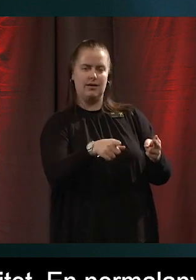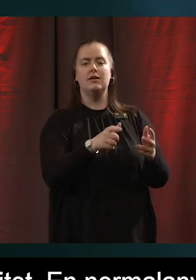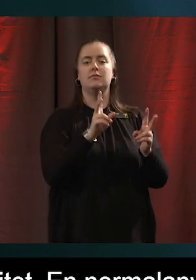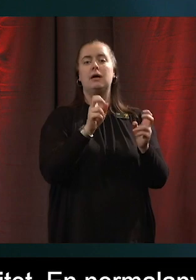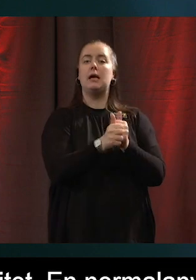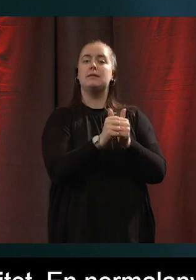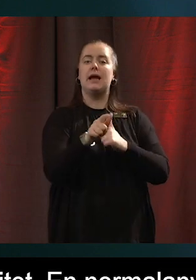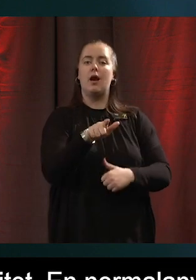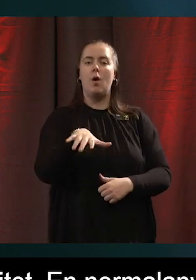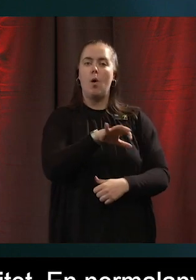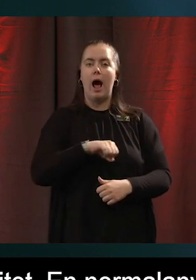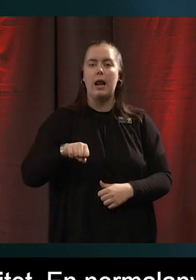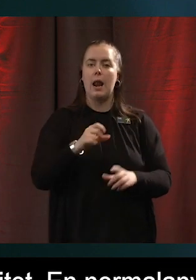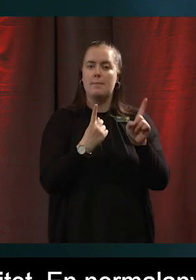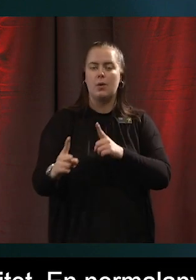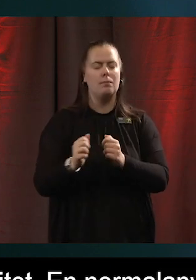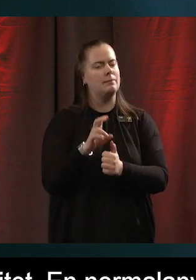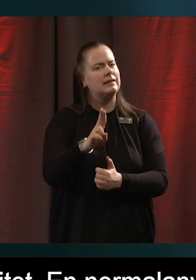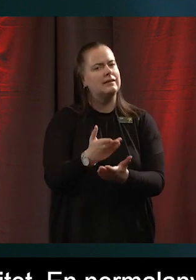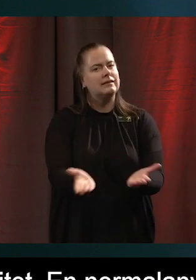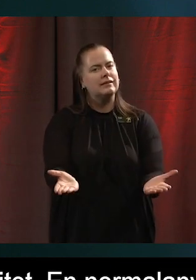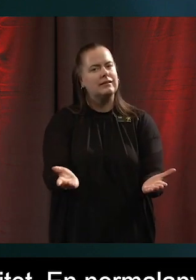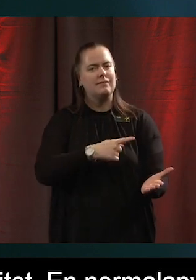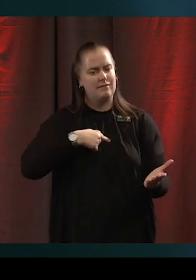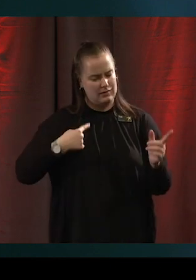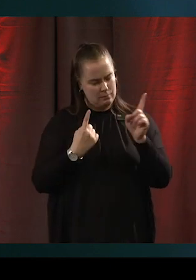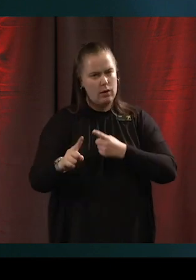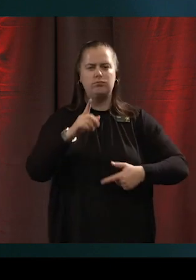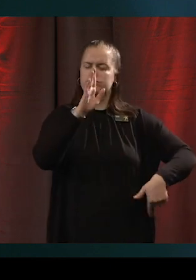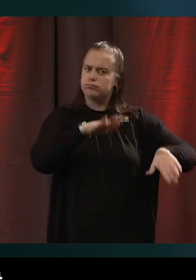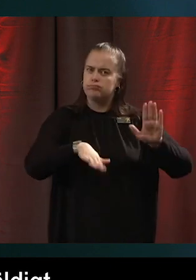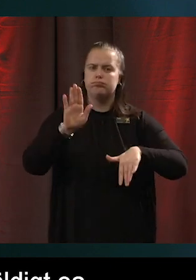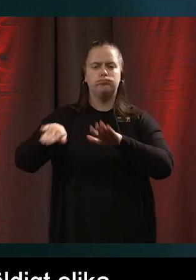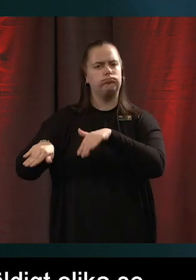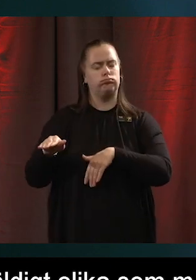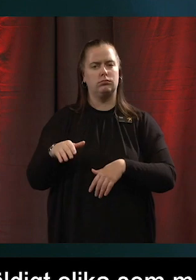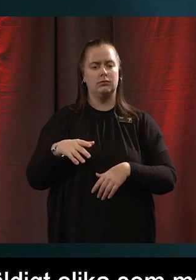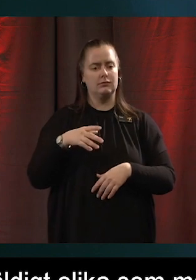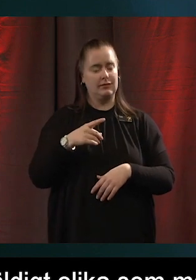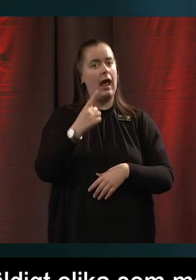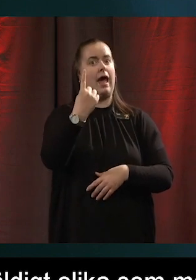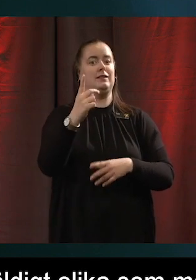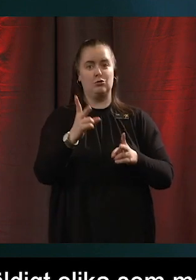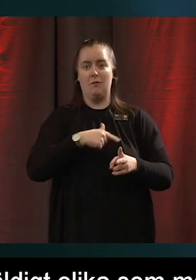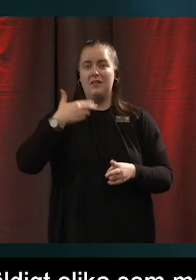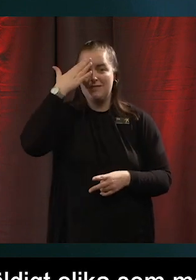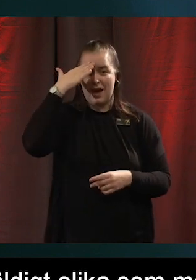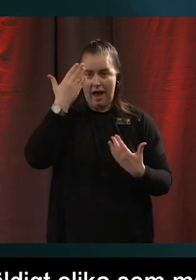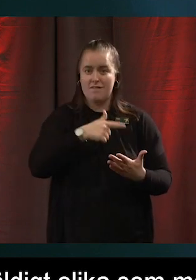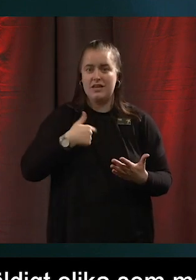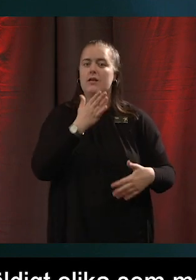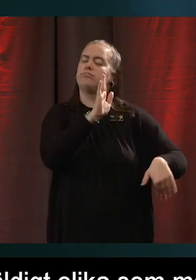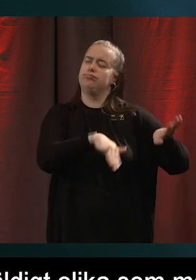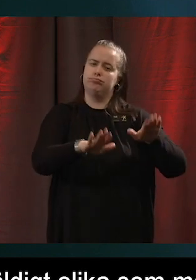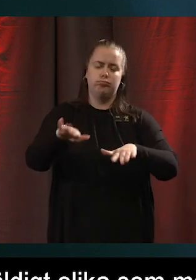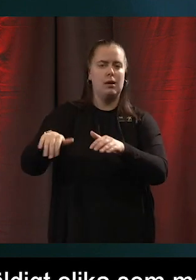Men när vi istället är ju, vi är ju väldigt olika som människor. Det är det enda säkra vi kan vara på det, att vi är väldigt olika. Men